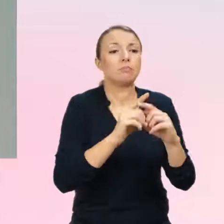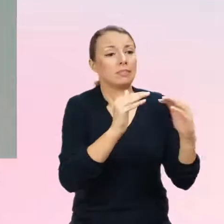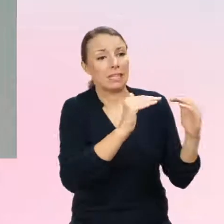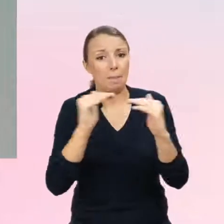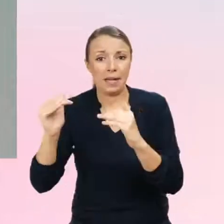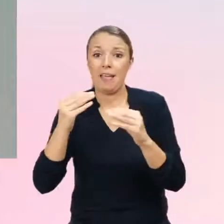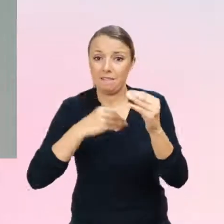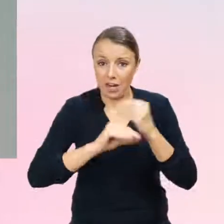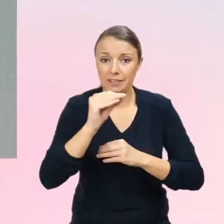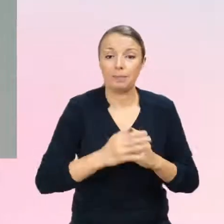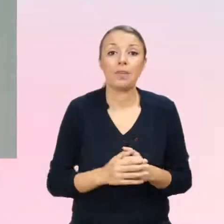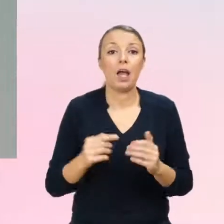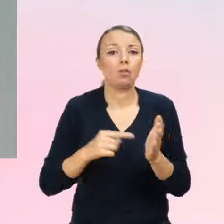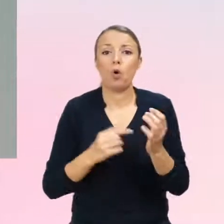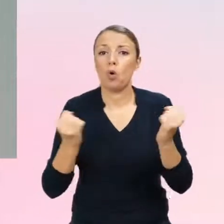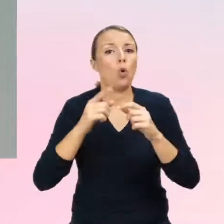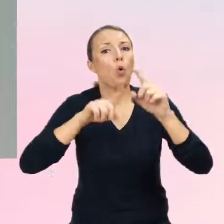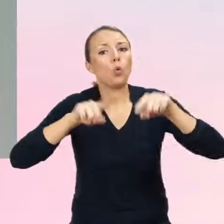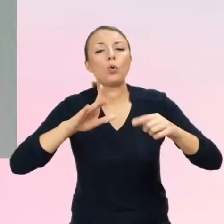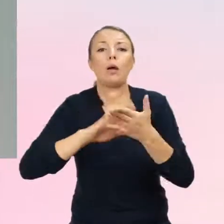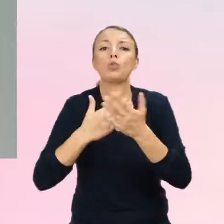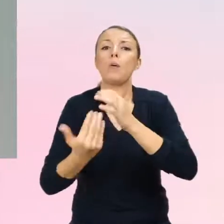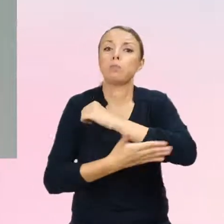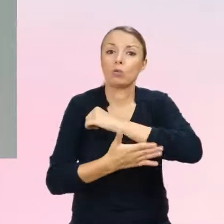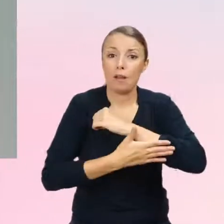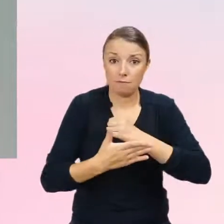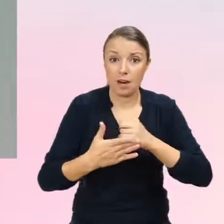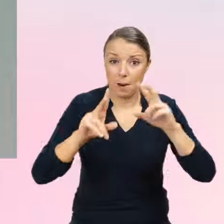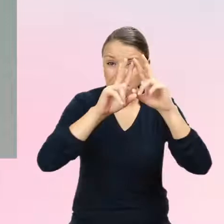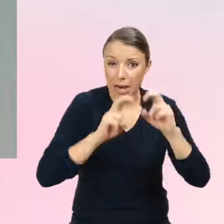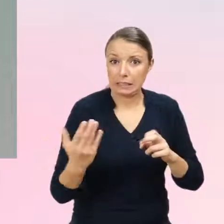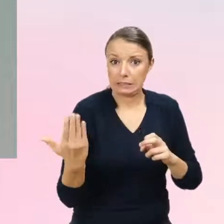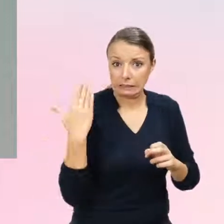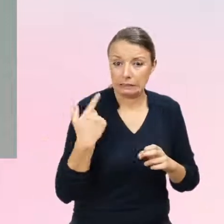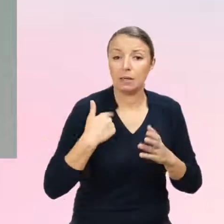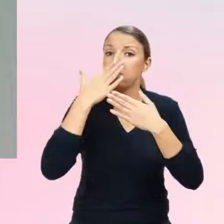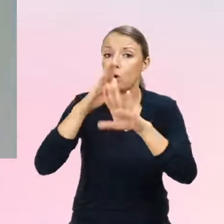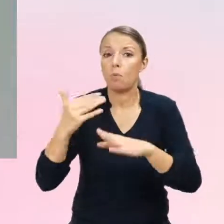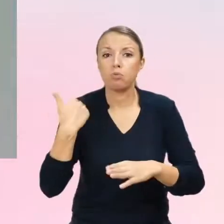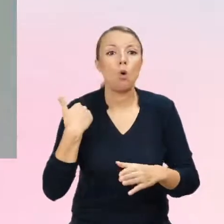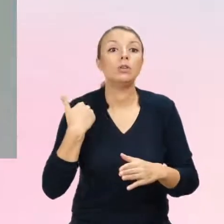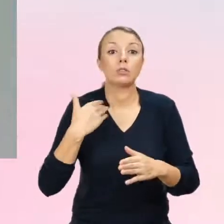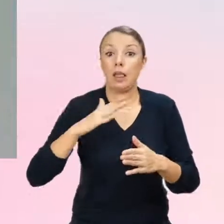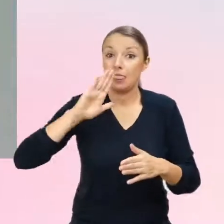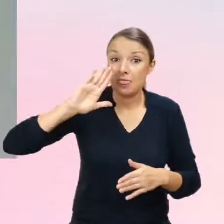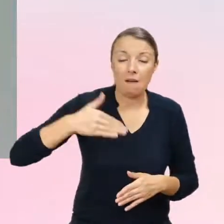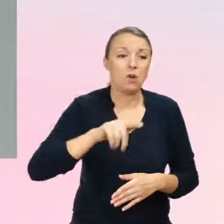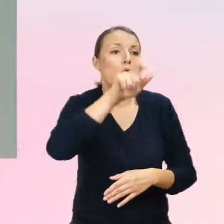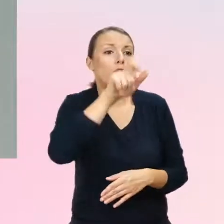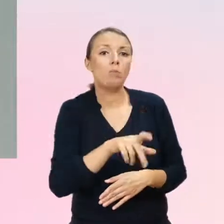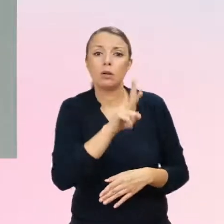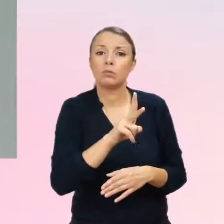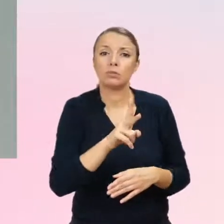na podstawie tych badań przed chwilą, że nawet te osoby, które miały leczenie